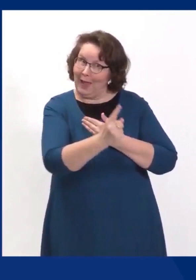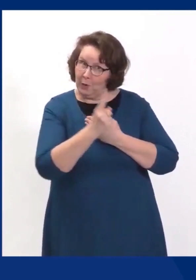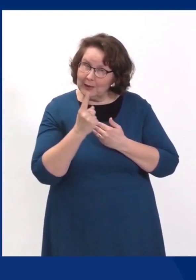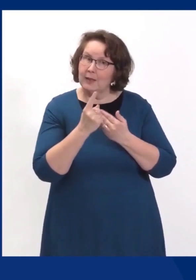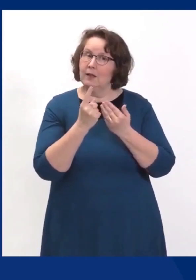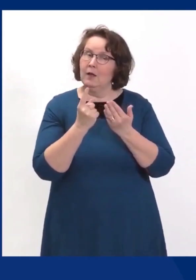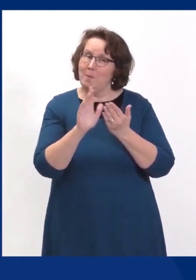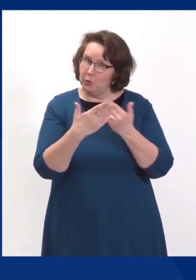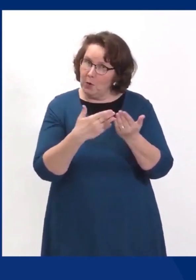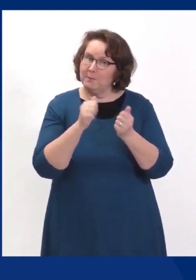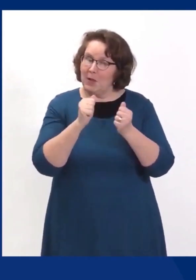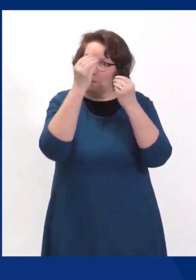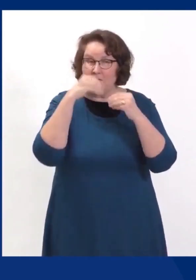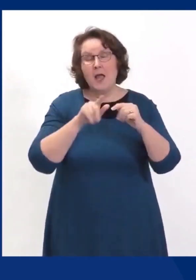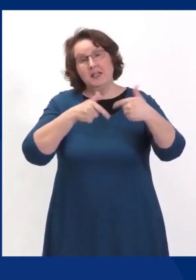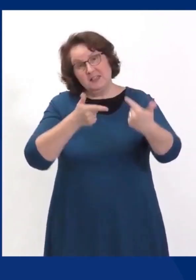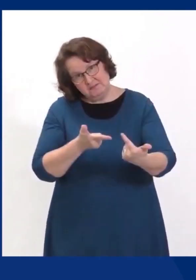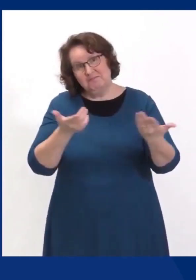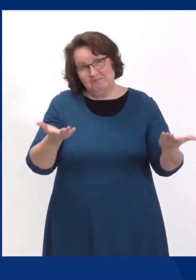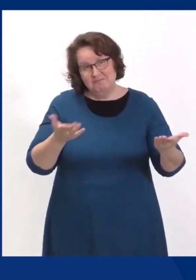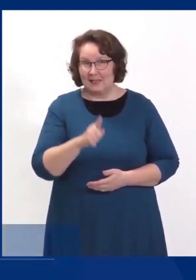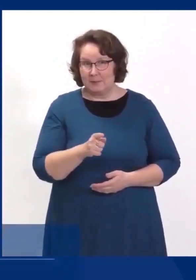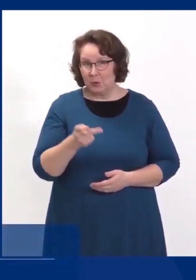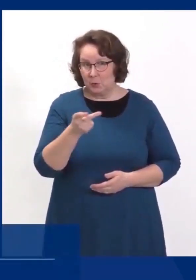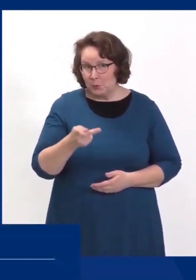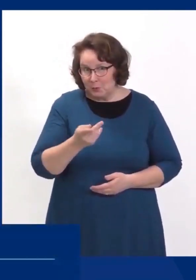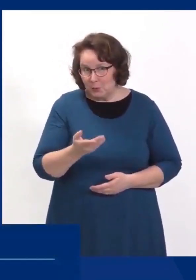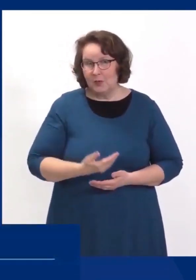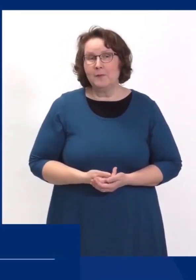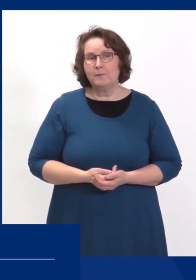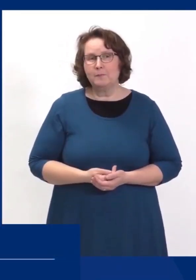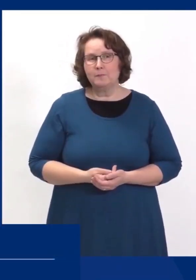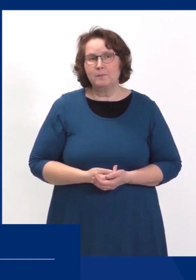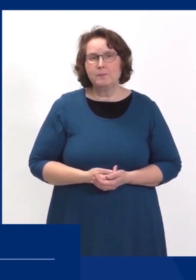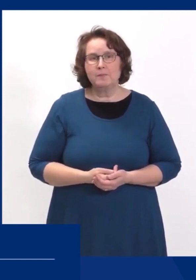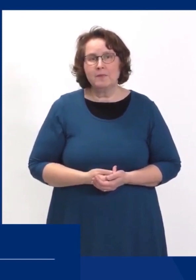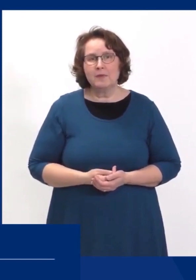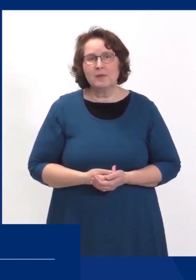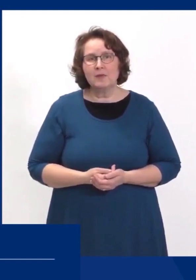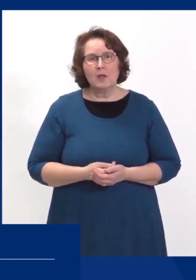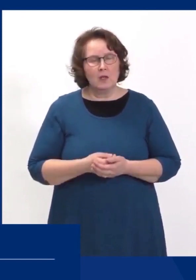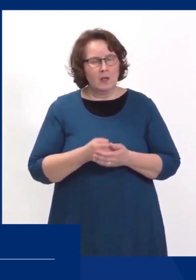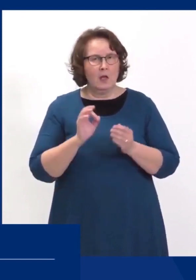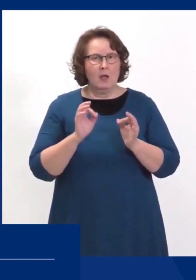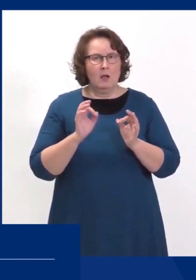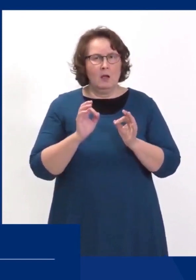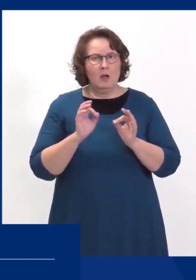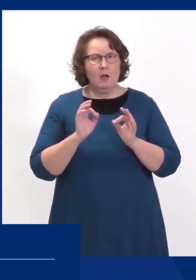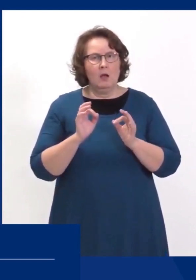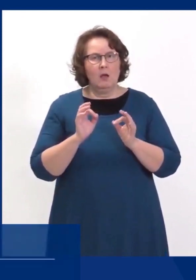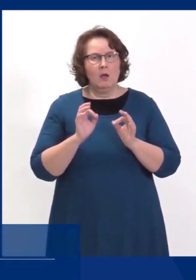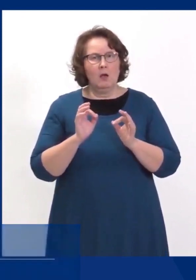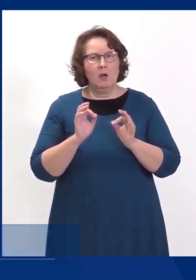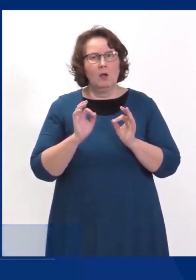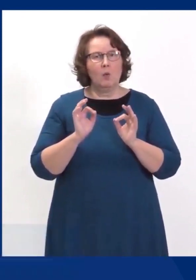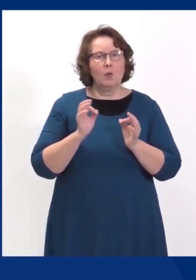ja oppia, vaikka sitten etäyhteyden kautta. Milloin minä ja kaikki muut, harrastavat jotain, vaikka